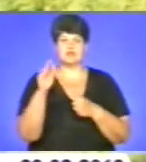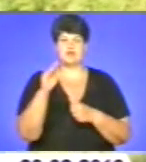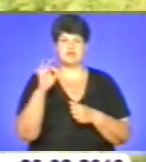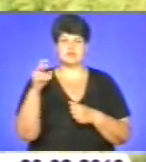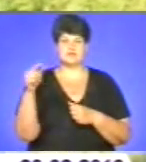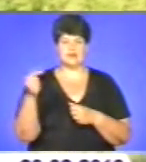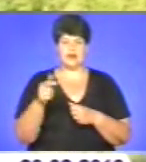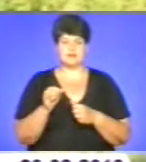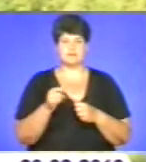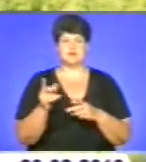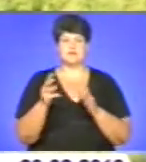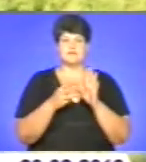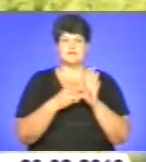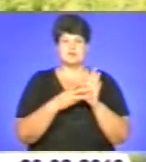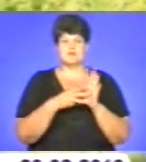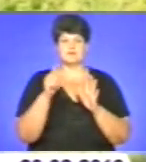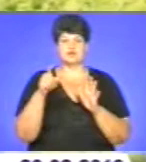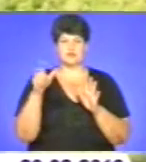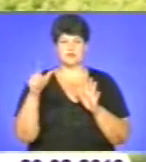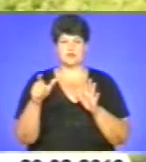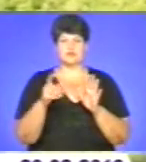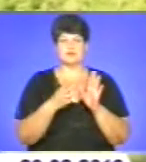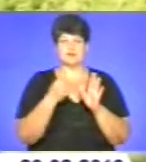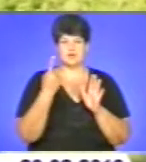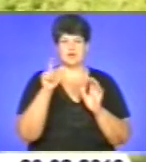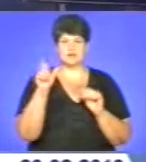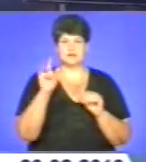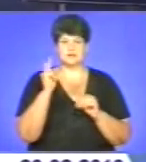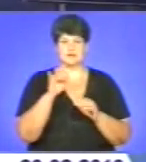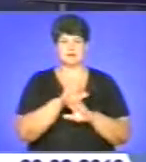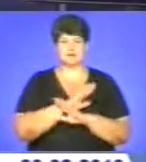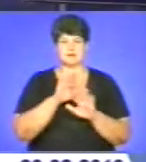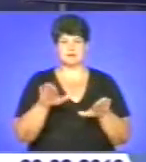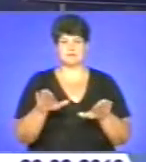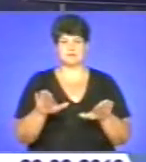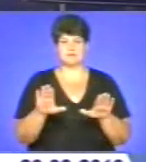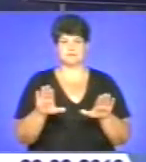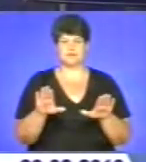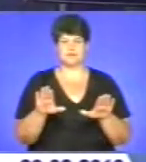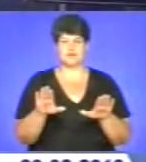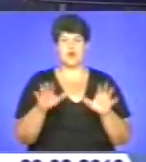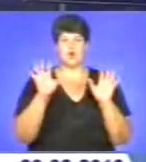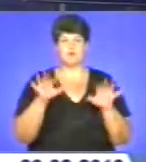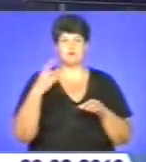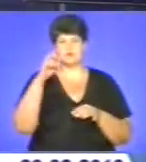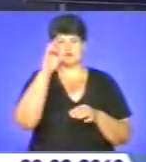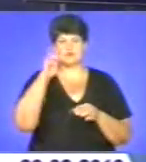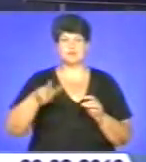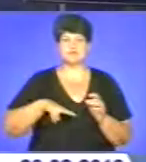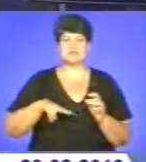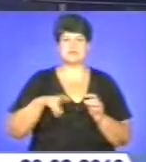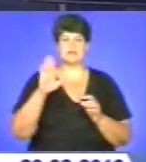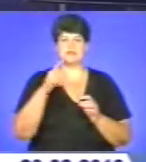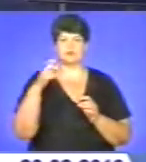пригоди вісні пасажирів і водій, які знаходили на автобілю «Фальсвайл» залишили в місці пригоди. Голова обласної державної адміністрації Лантин Хоптян